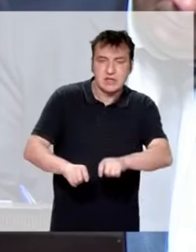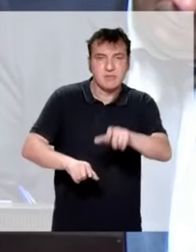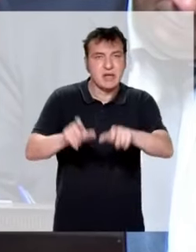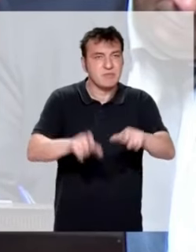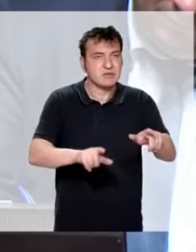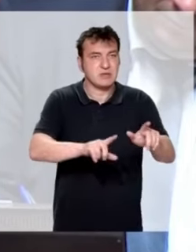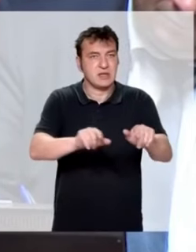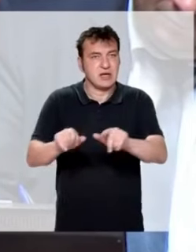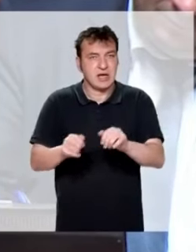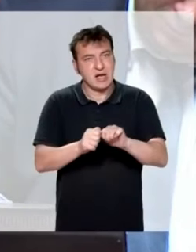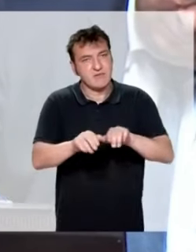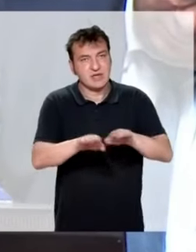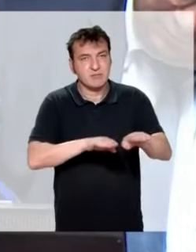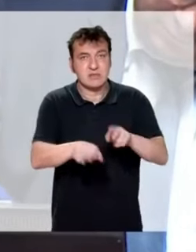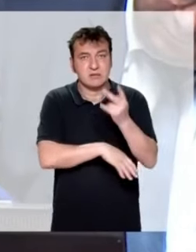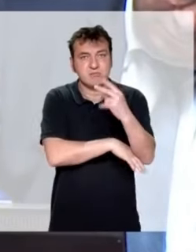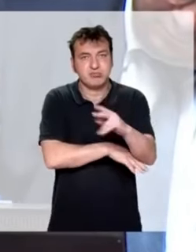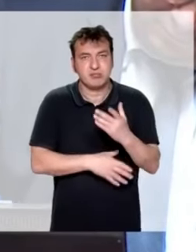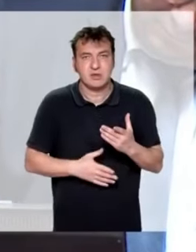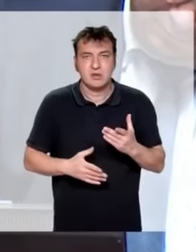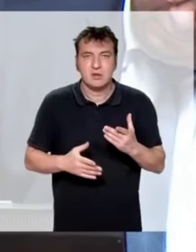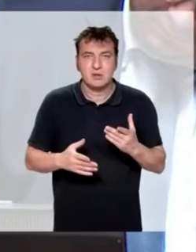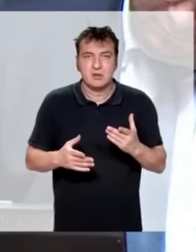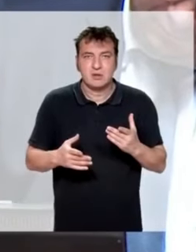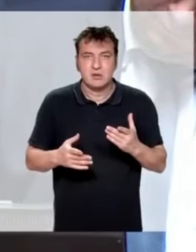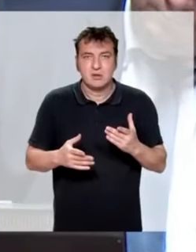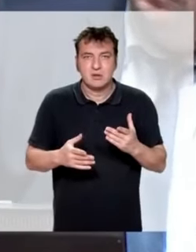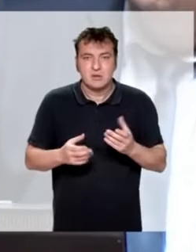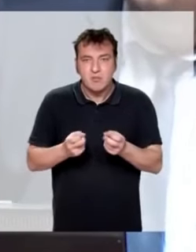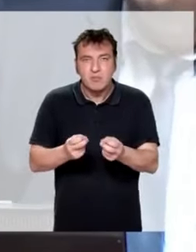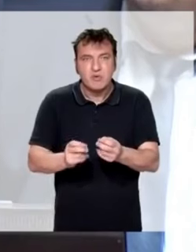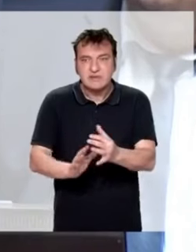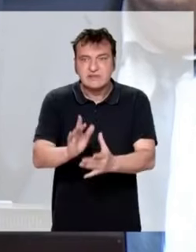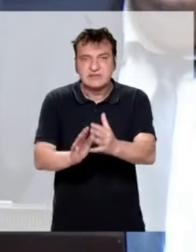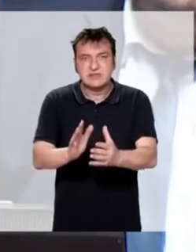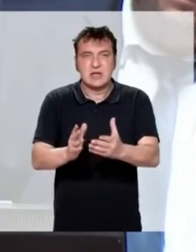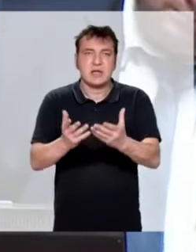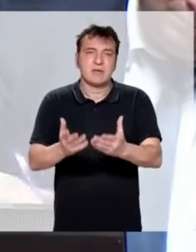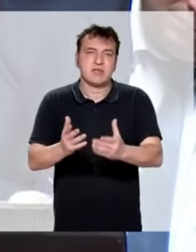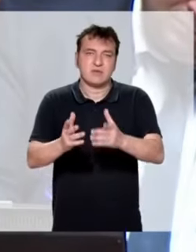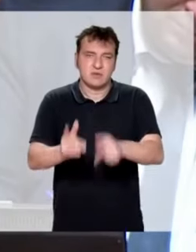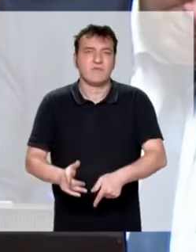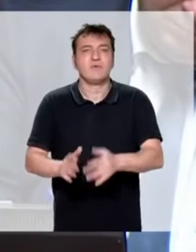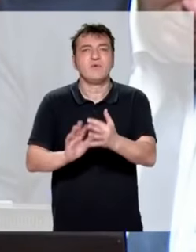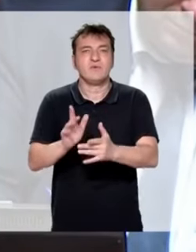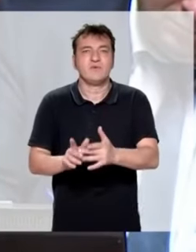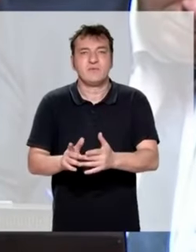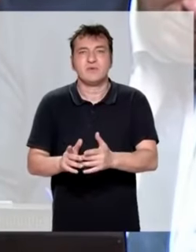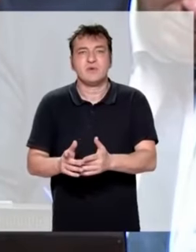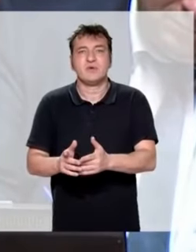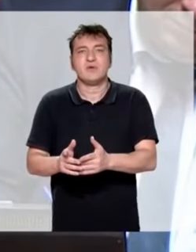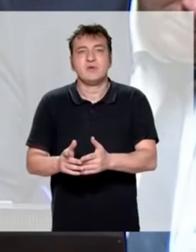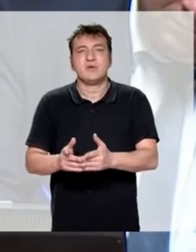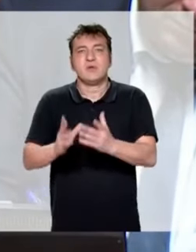Avec la méthode qui a été la vôtre, vous avez attisé le feu. Il est temps maintenant de l'éteindre et de reprendre